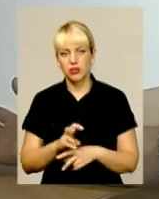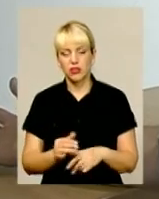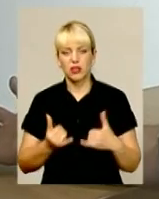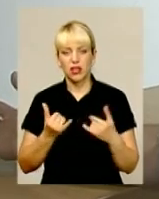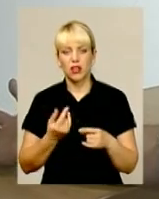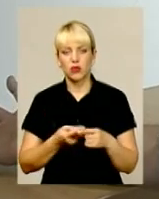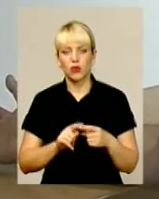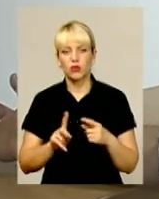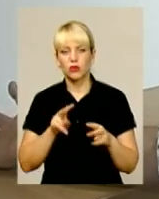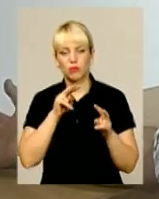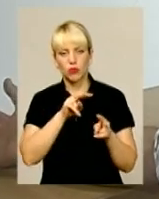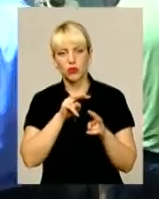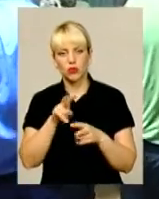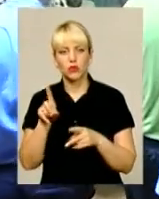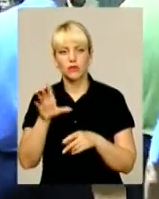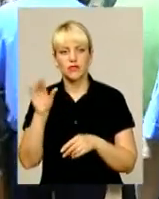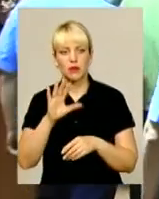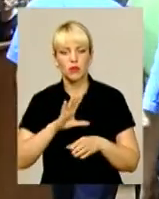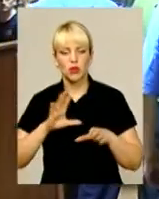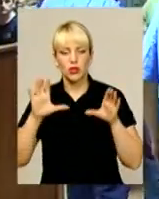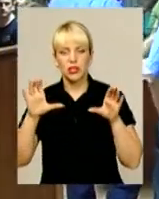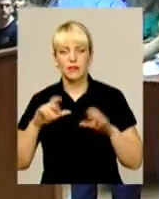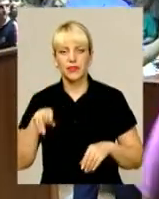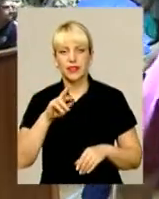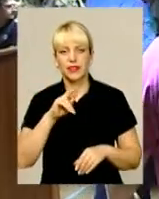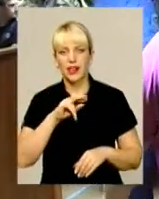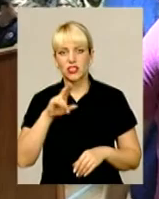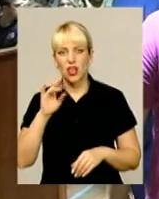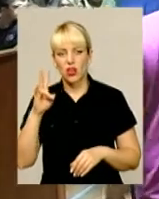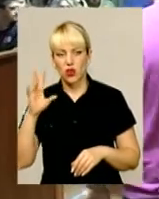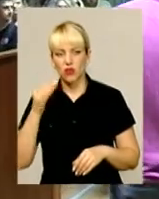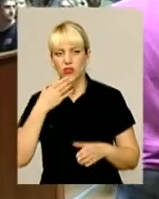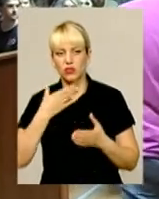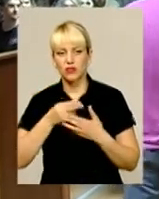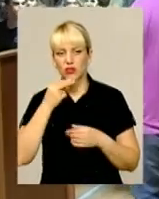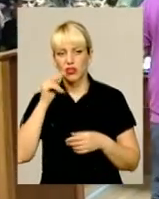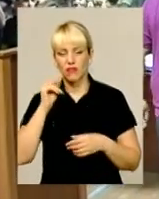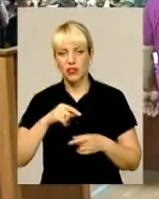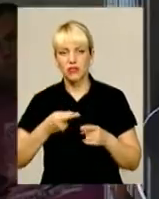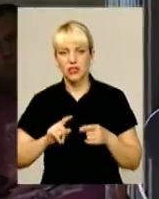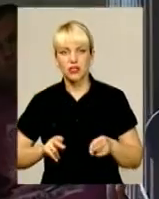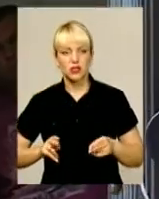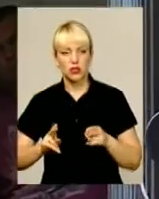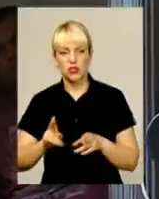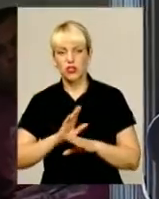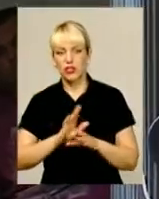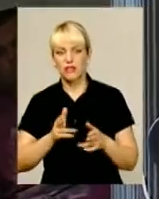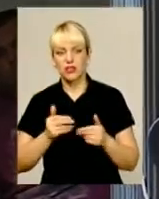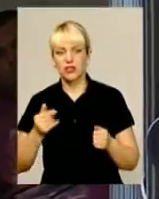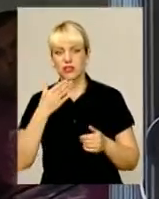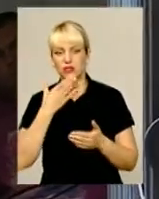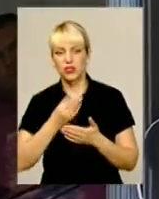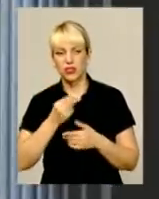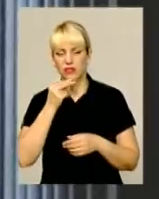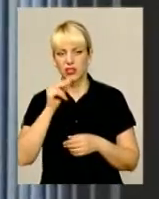прослідити, щоб було все законно. Валерій Діяченко своєї вини в інкримінованих злочинах не визнає. Ніякої вини зісподії